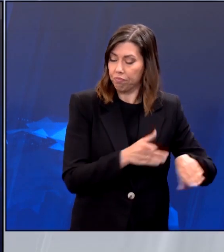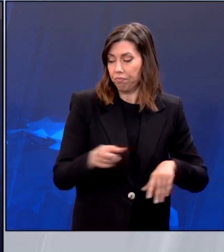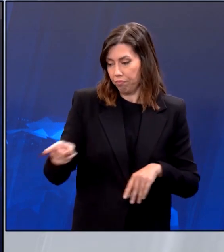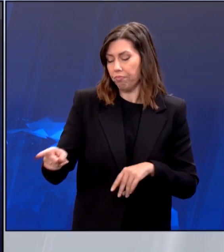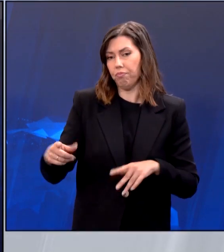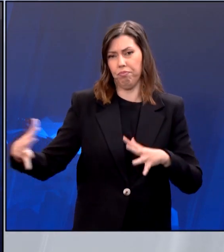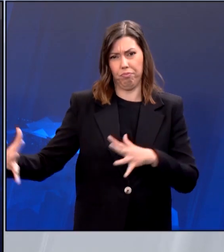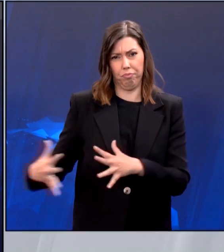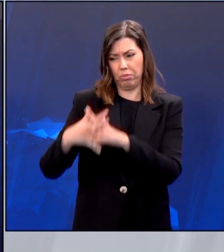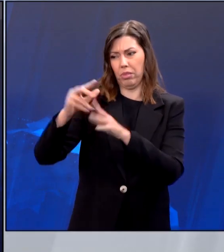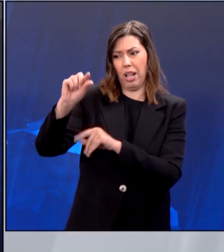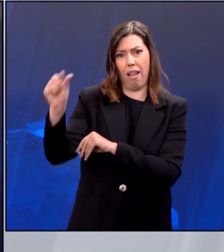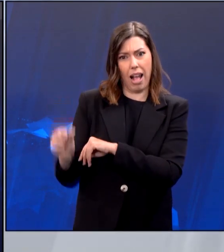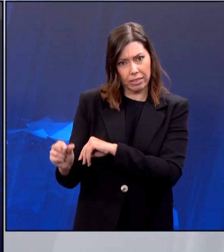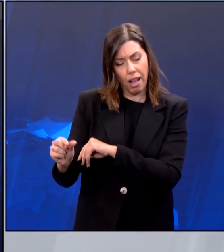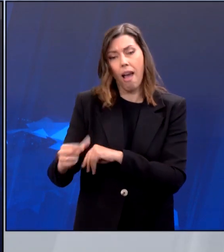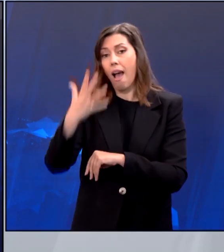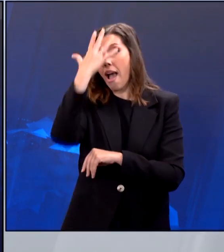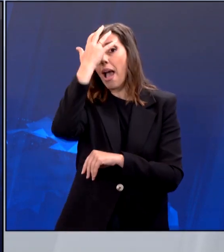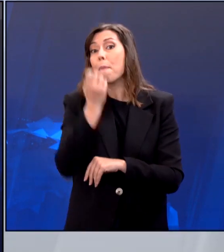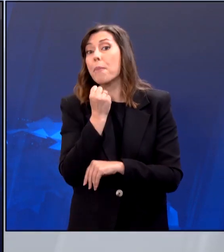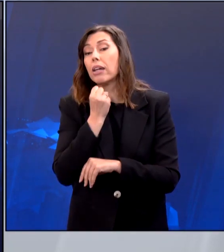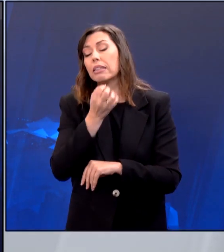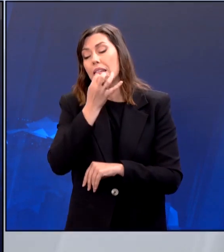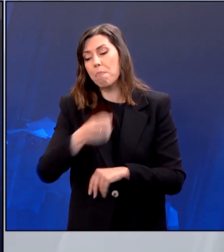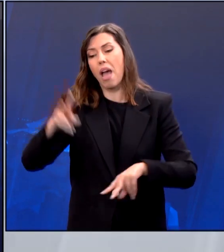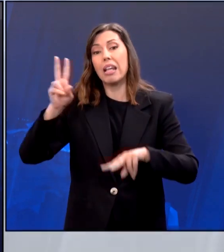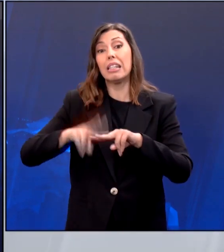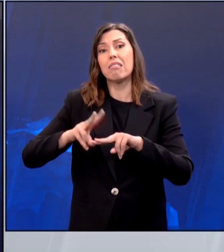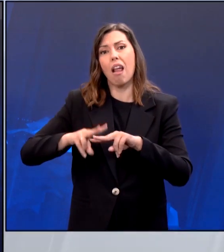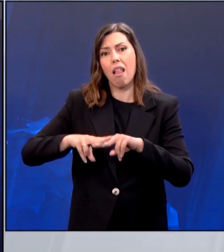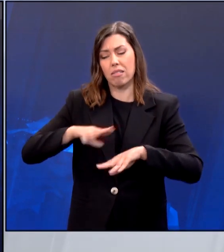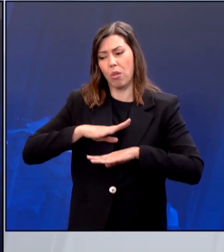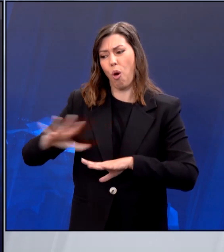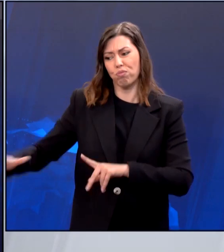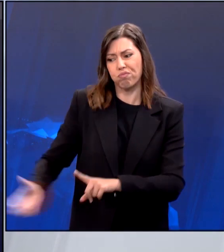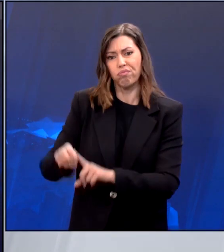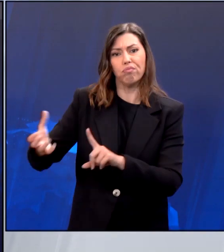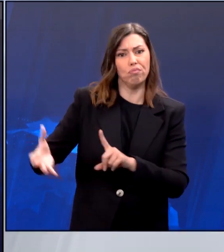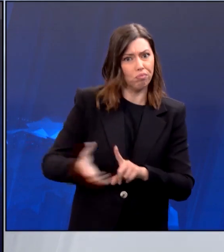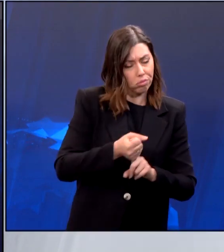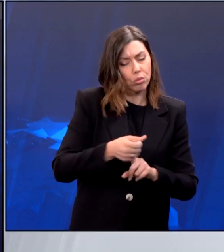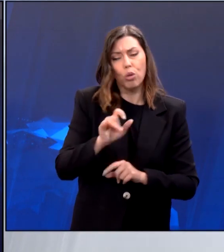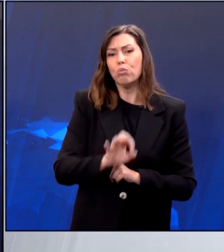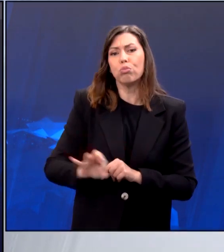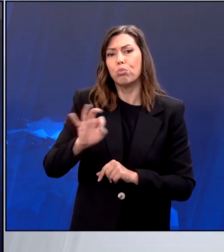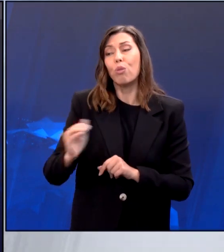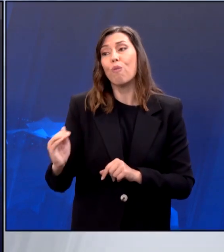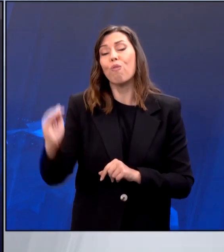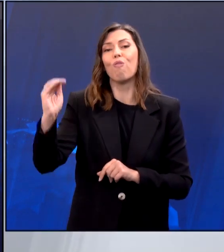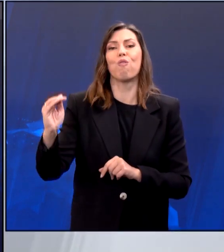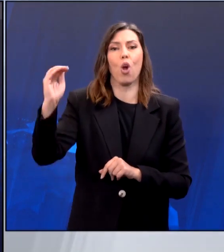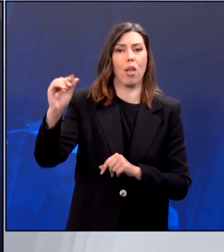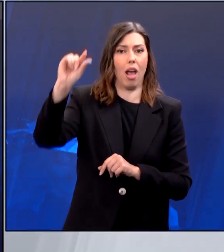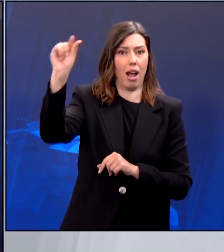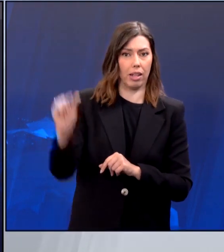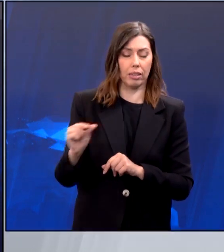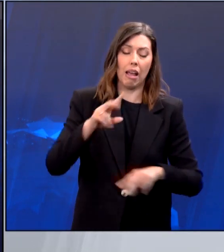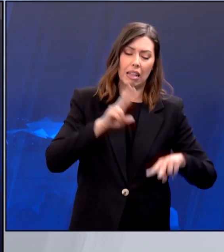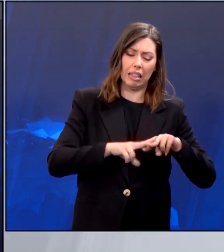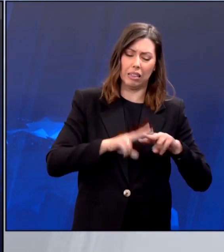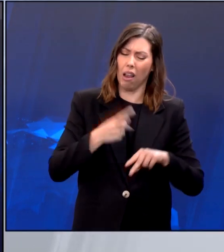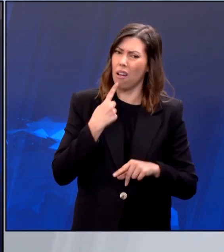Ισραηλινό στρατιώτη σε νέδρα που έστεισε μέσα σε τούνελ στον καταβλισμό της Τζαμπάλια στη Βόρεια Γάζα. Το Ισραήλ διαψεύδει τους